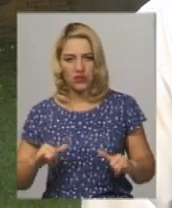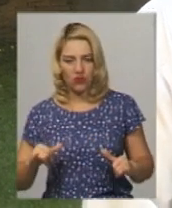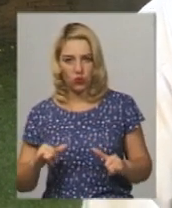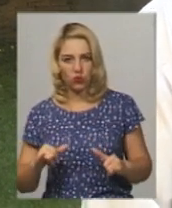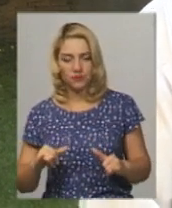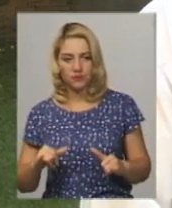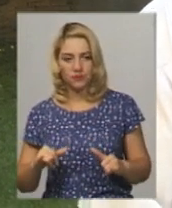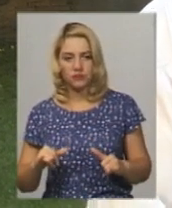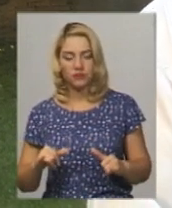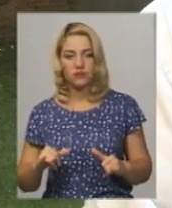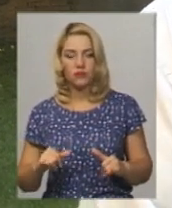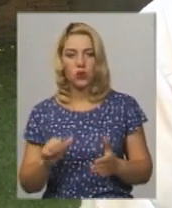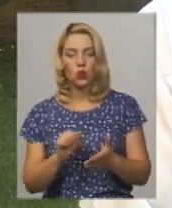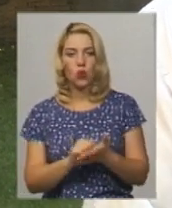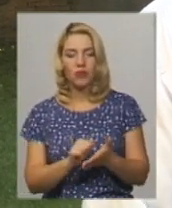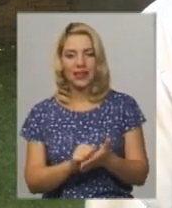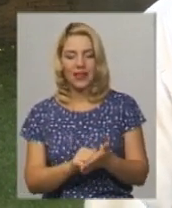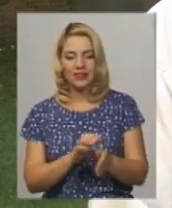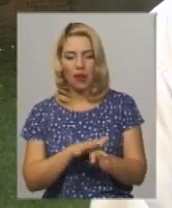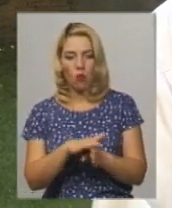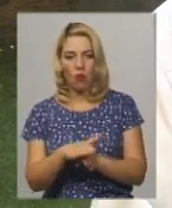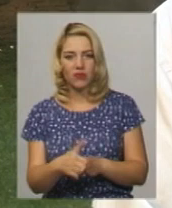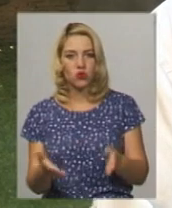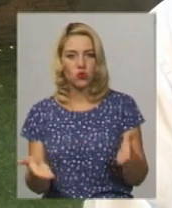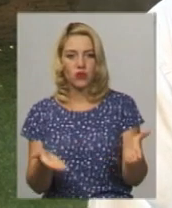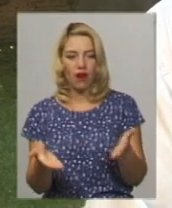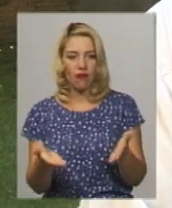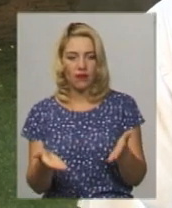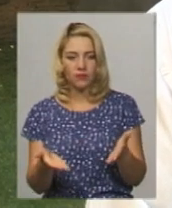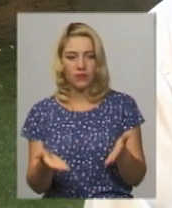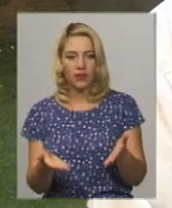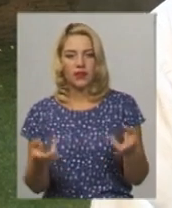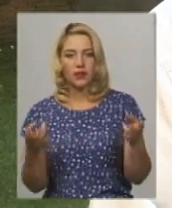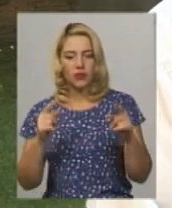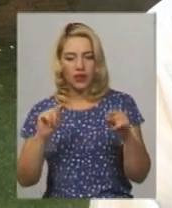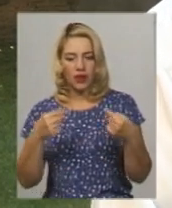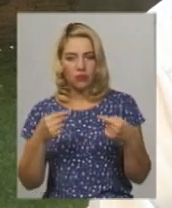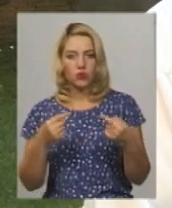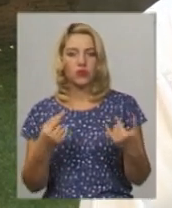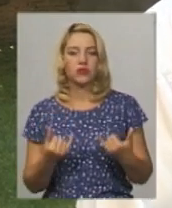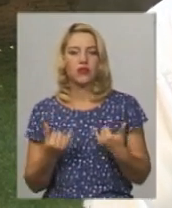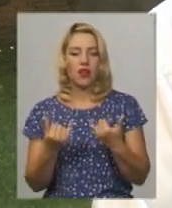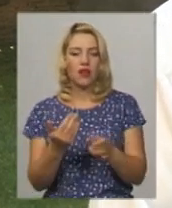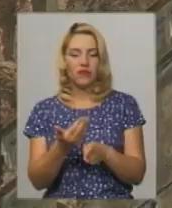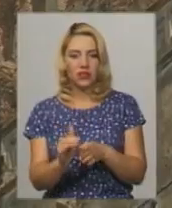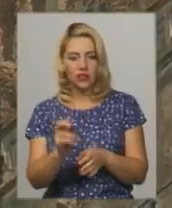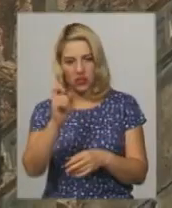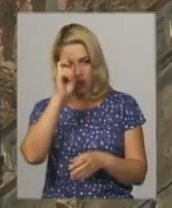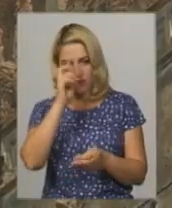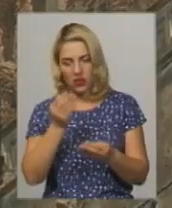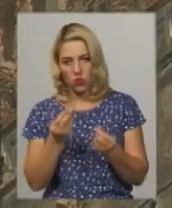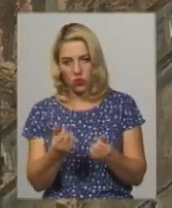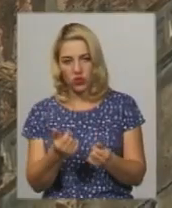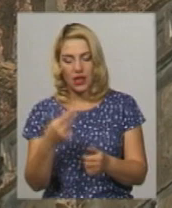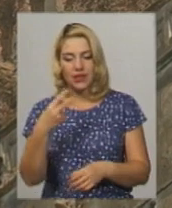документацію повністю, яку вони требують для того, щоб виділили державні кошти. 20